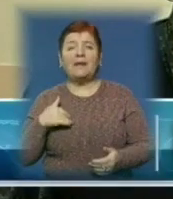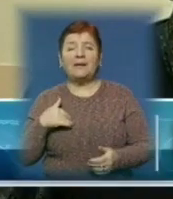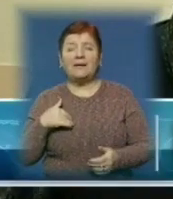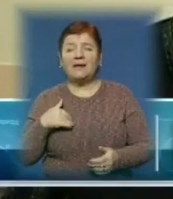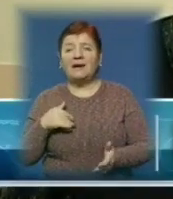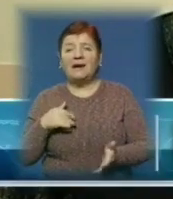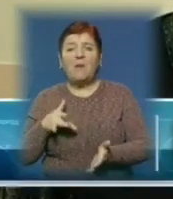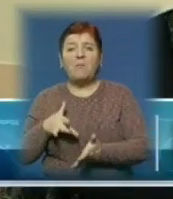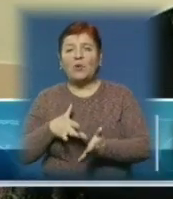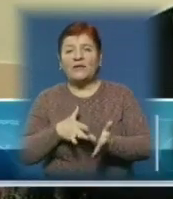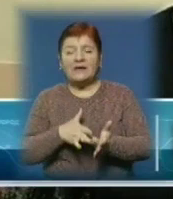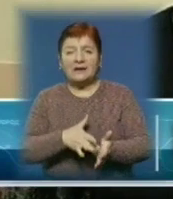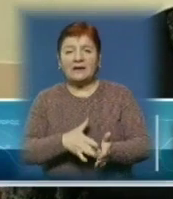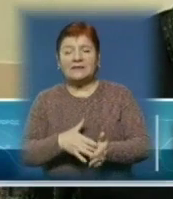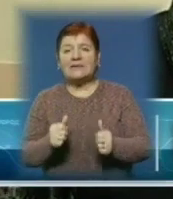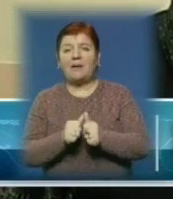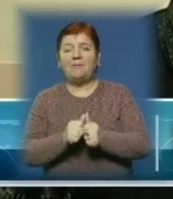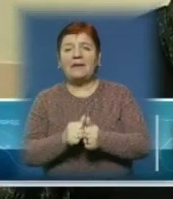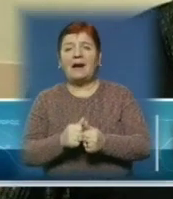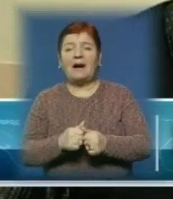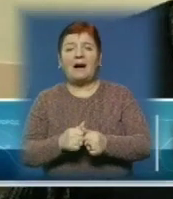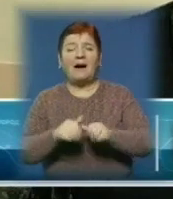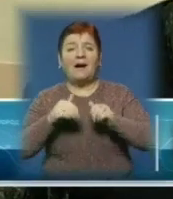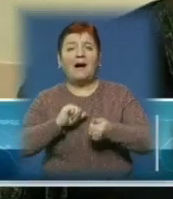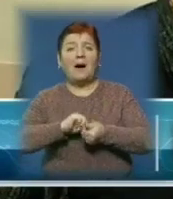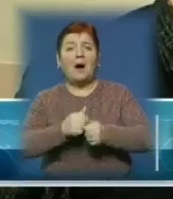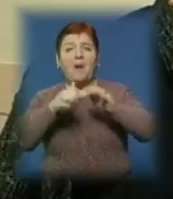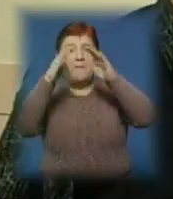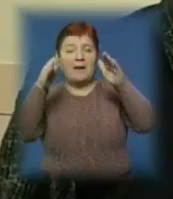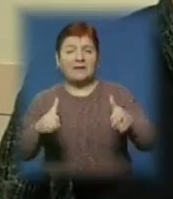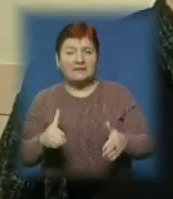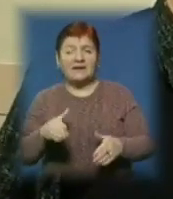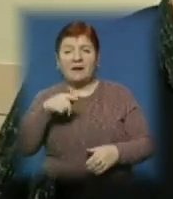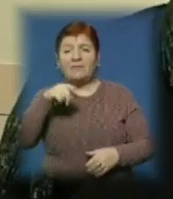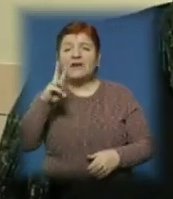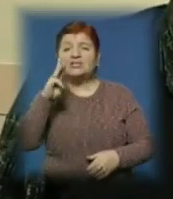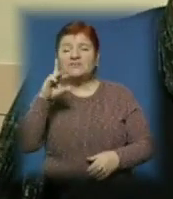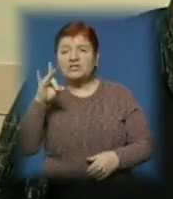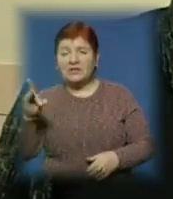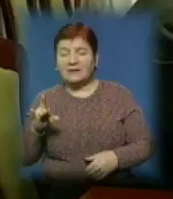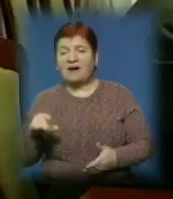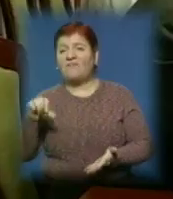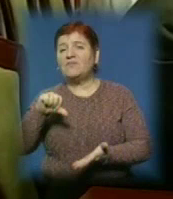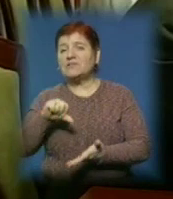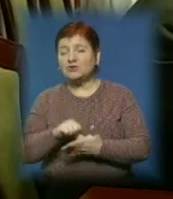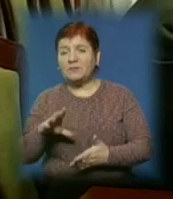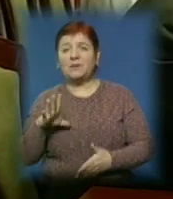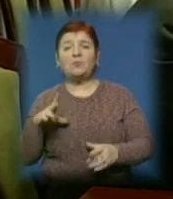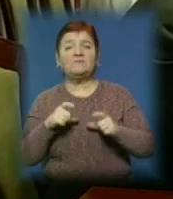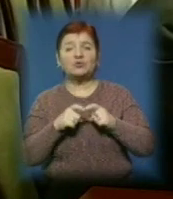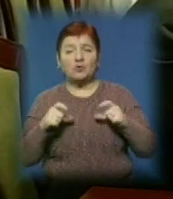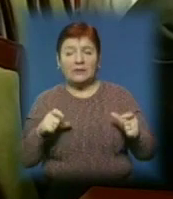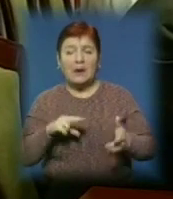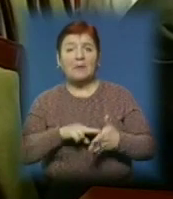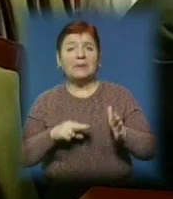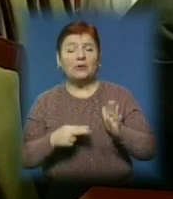районах, коли пам'ятників Шевченка зустрілися з людьми, виступили, побували в школах. А ще літератори краю